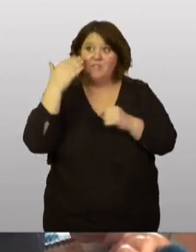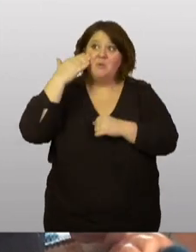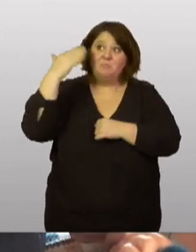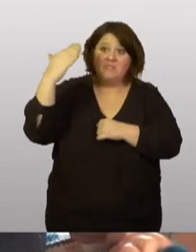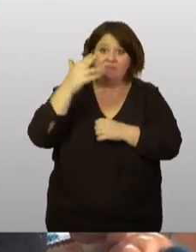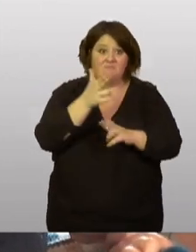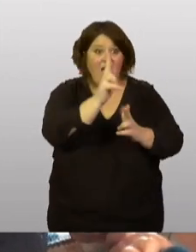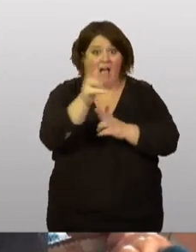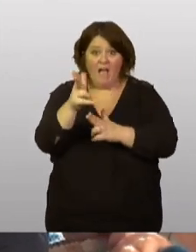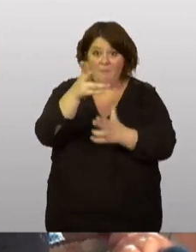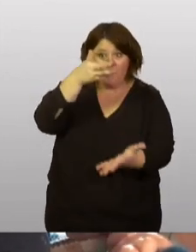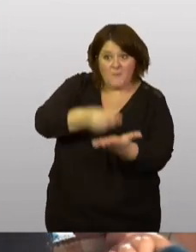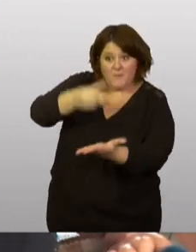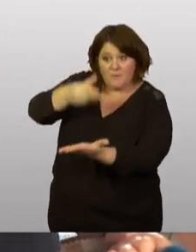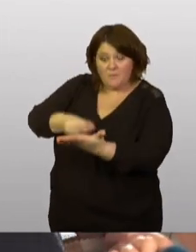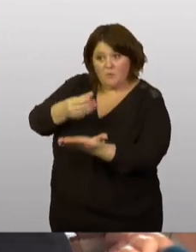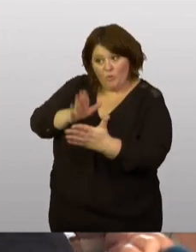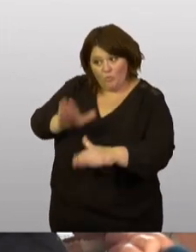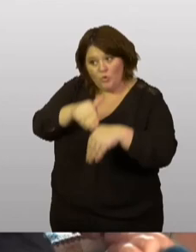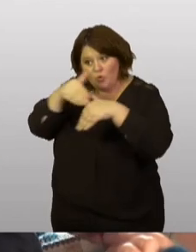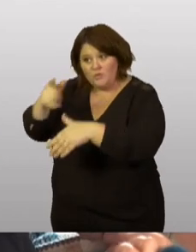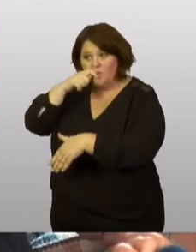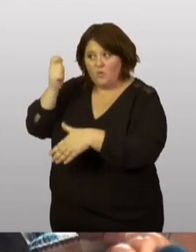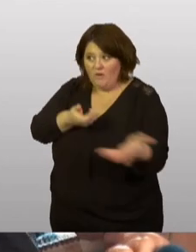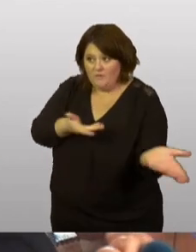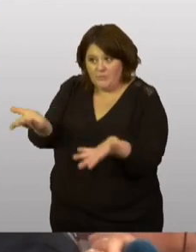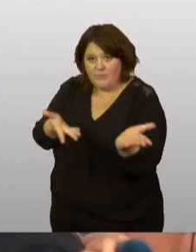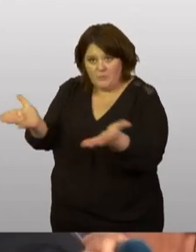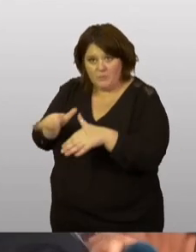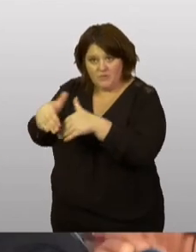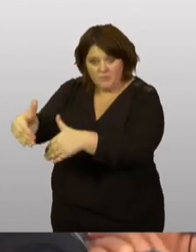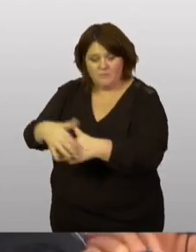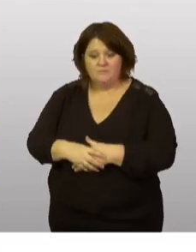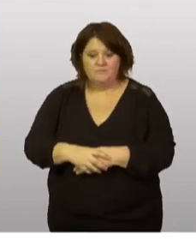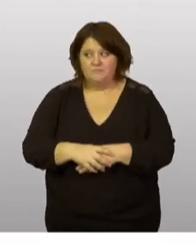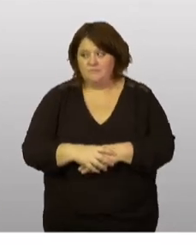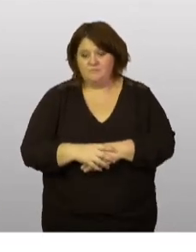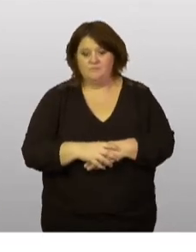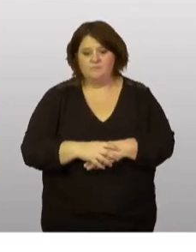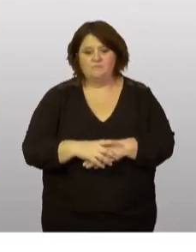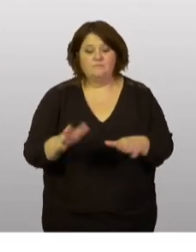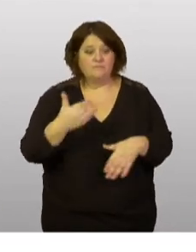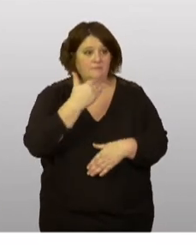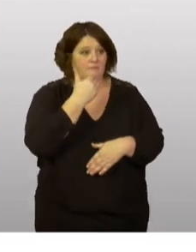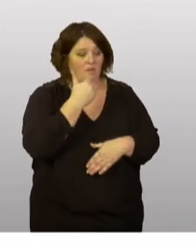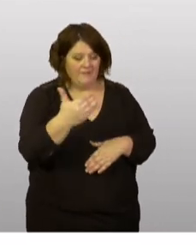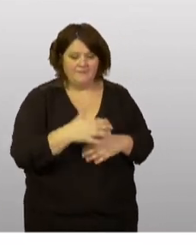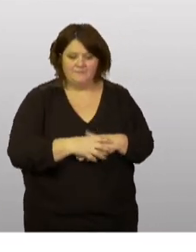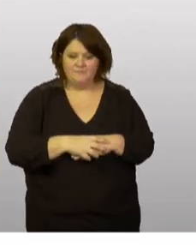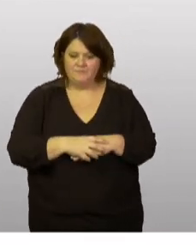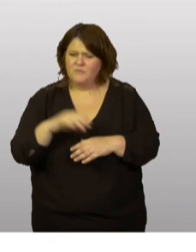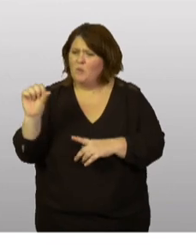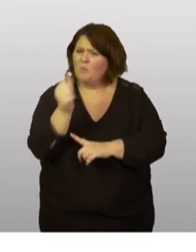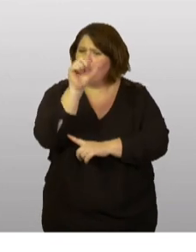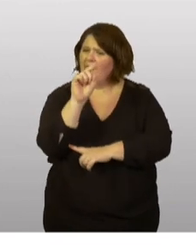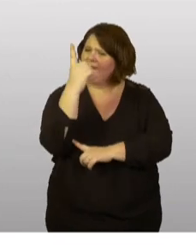une pénurie d'armes pour continuer à livrer des armes à l'Ukraine ? Merci, madame. Sur votre premier